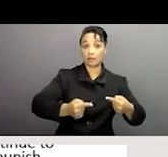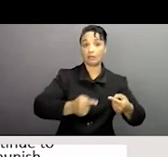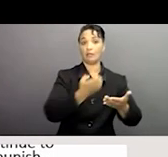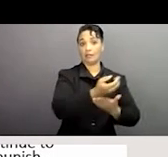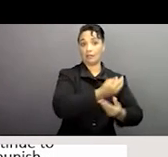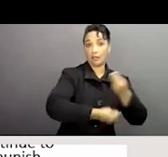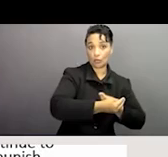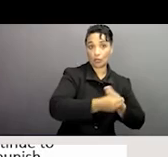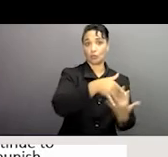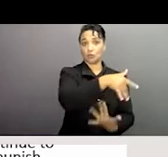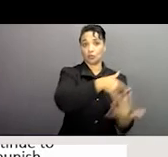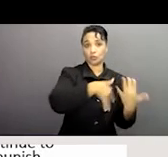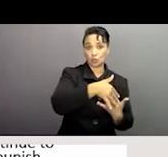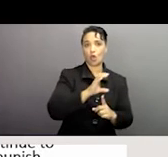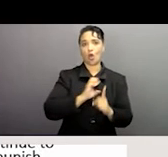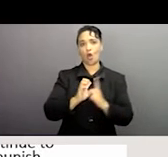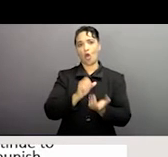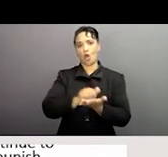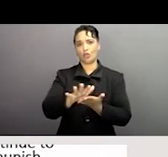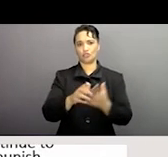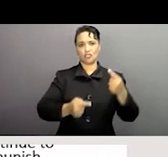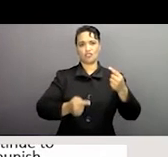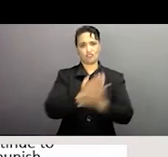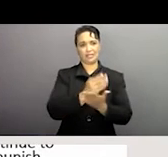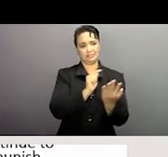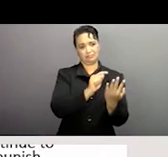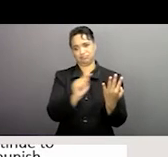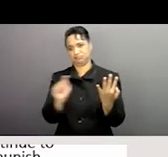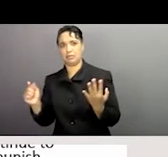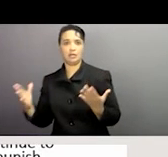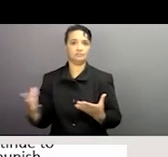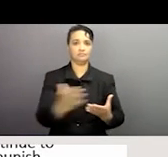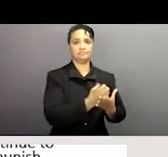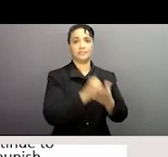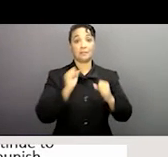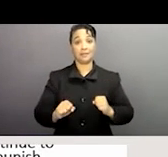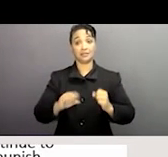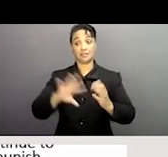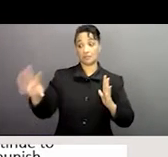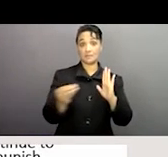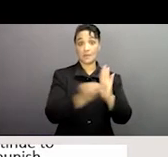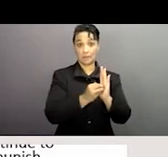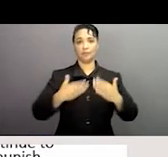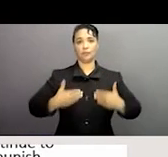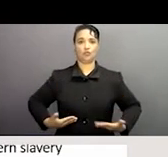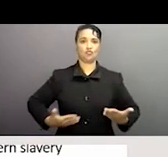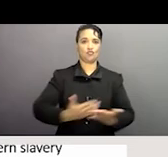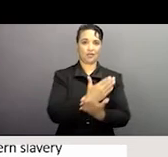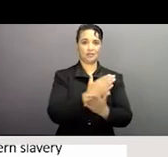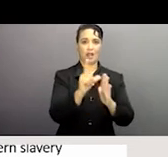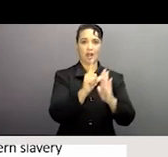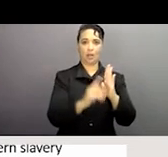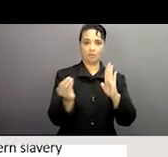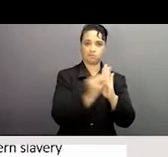économique aussi bien que les droits sociaux culturels ces obligations peuvent être élaborées dans le cadre des droits ou la